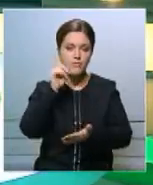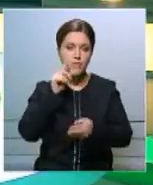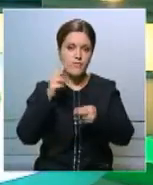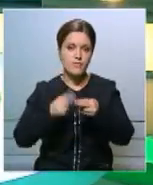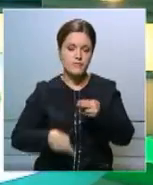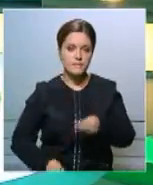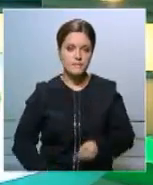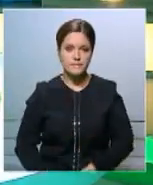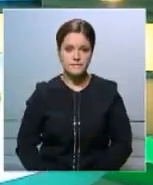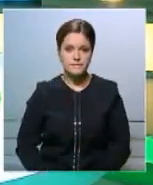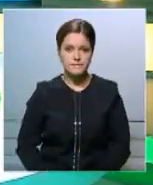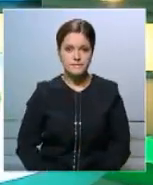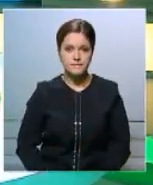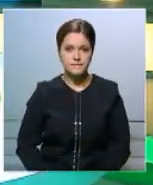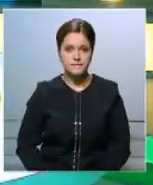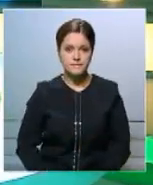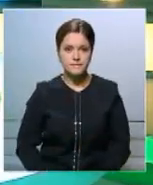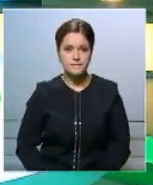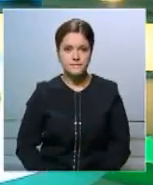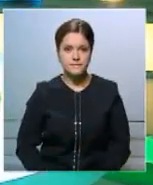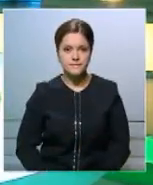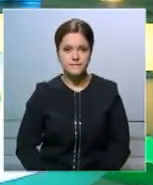Оставайтесь с нами и будьте в курсе тайфедащих.